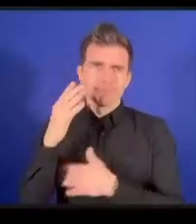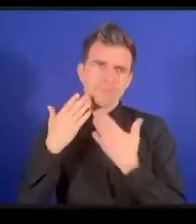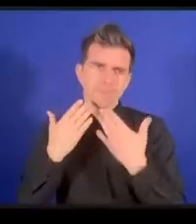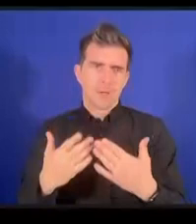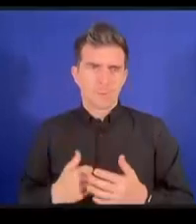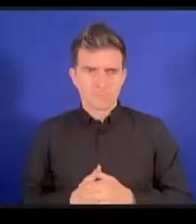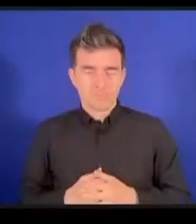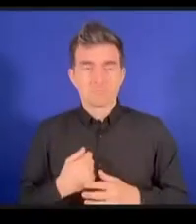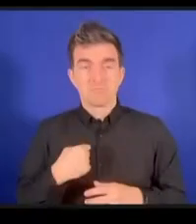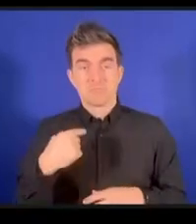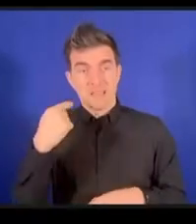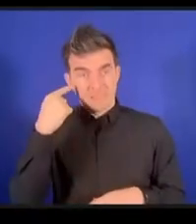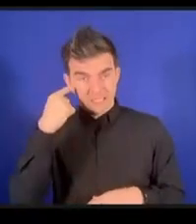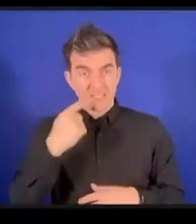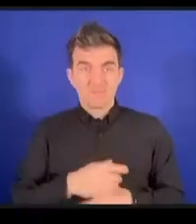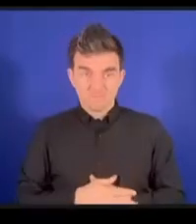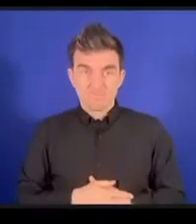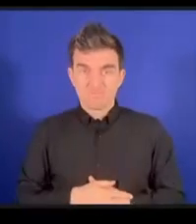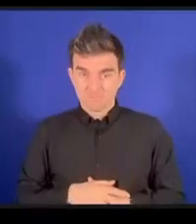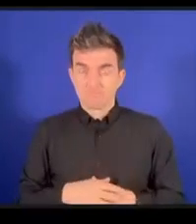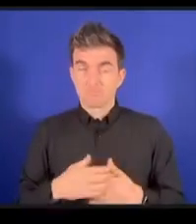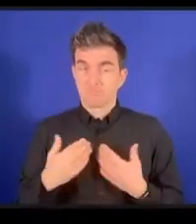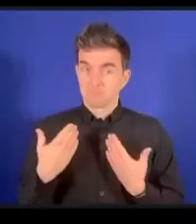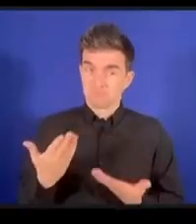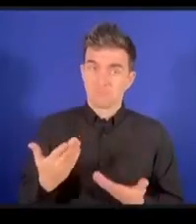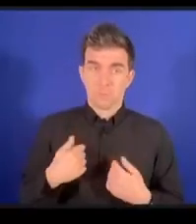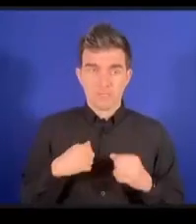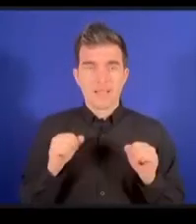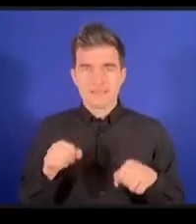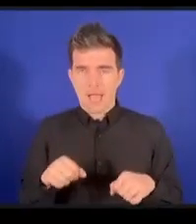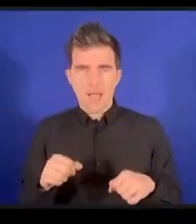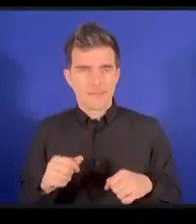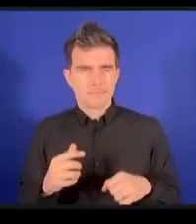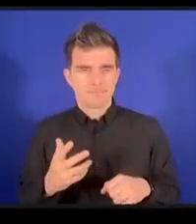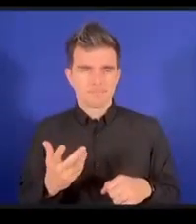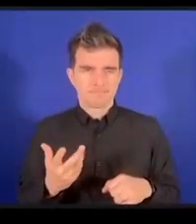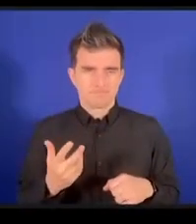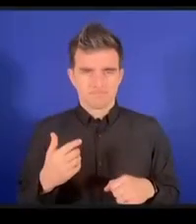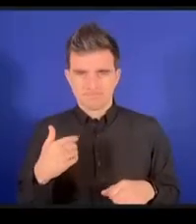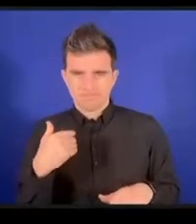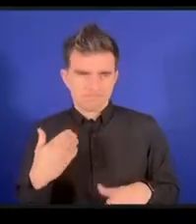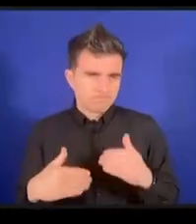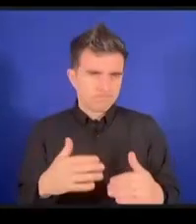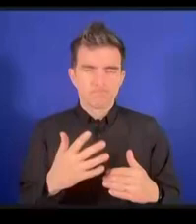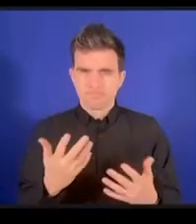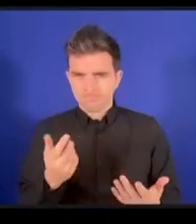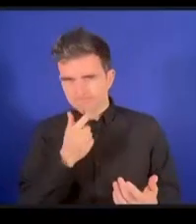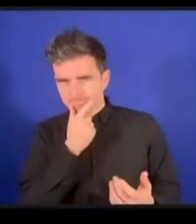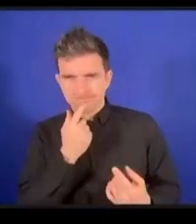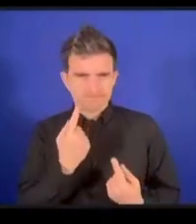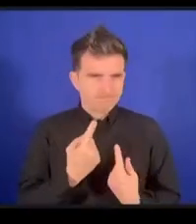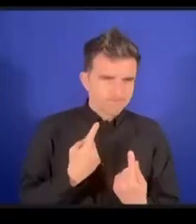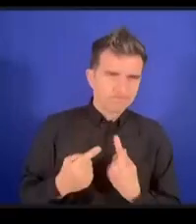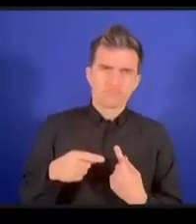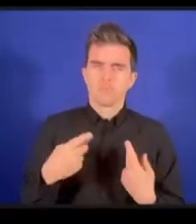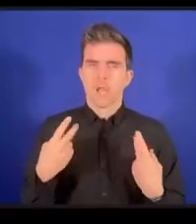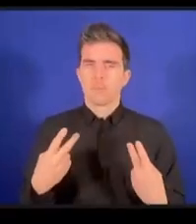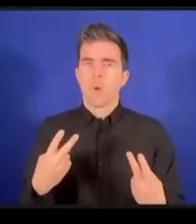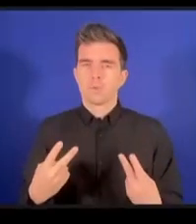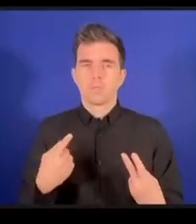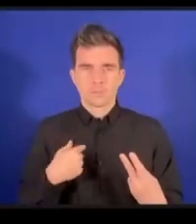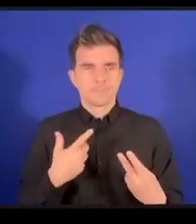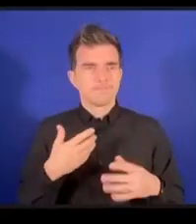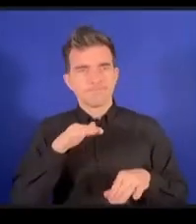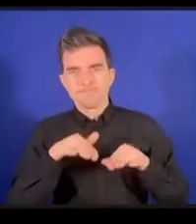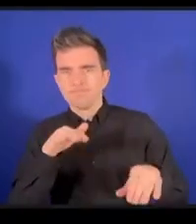私はざっと見たんですけれども非常に重要な内容でしたのでここにいらっる皆さま方にぜひ